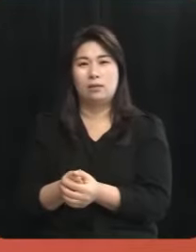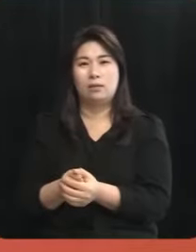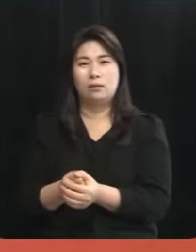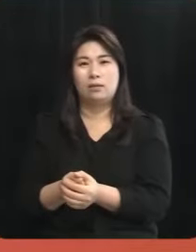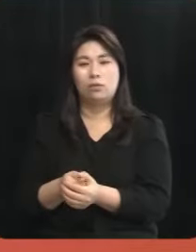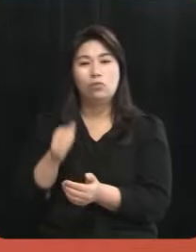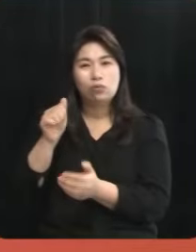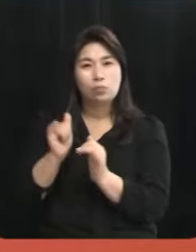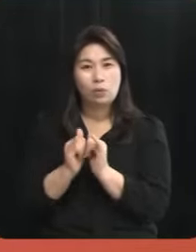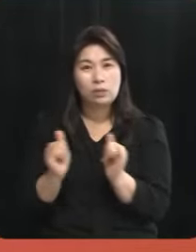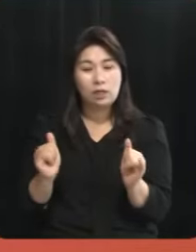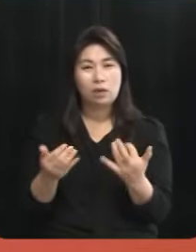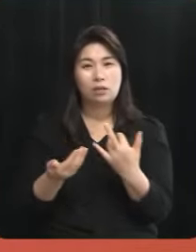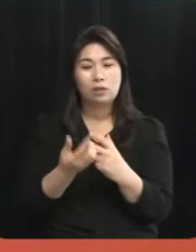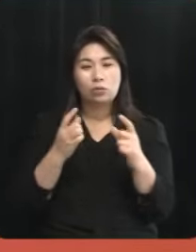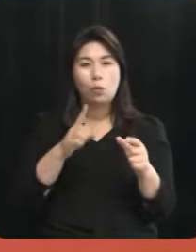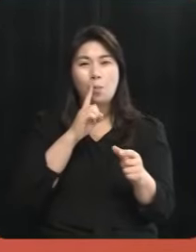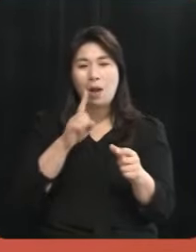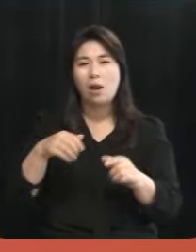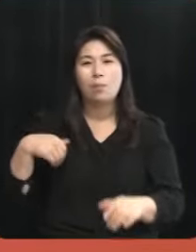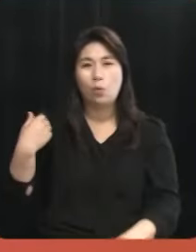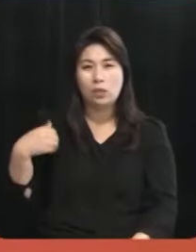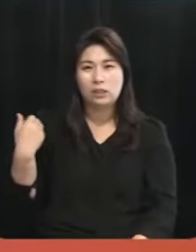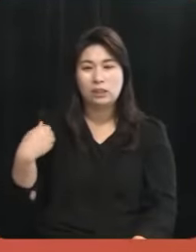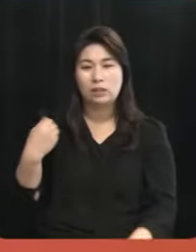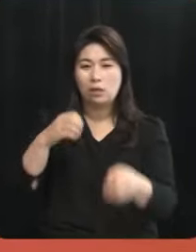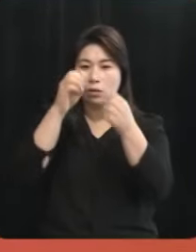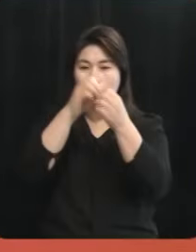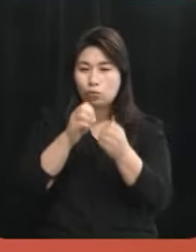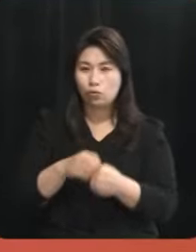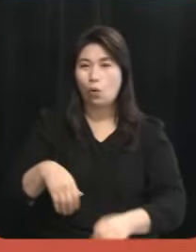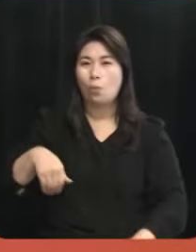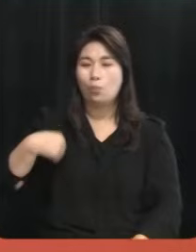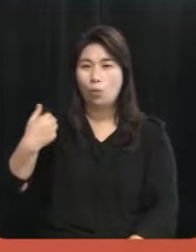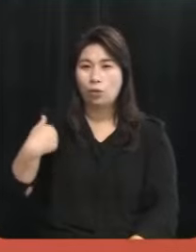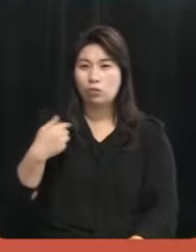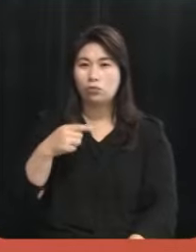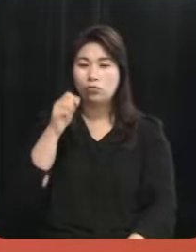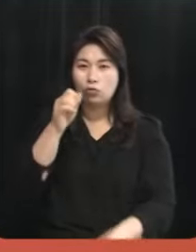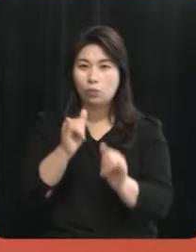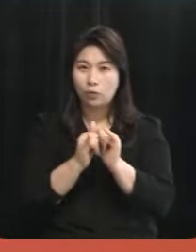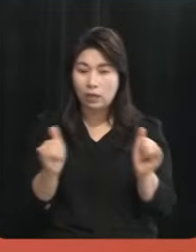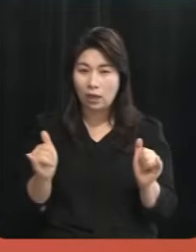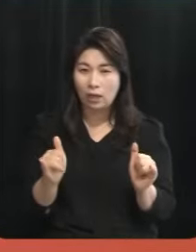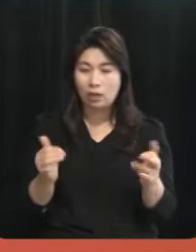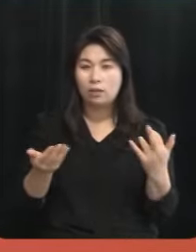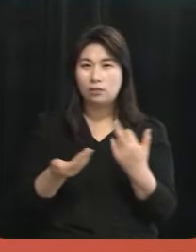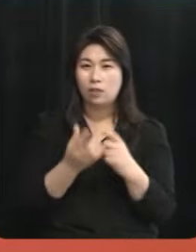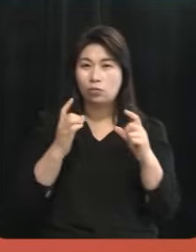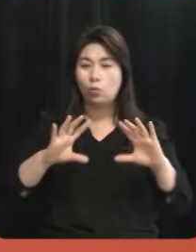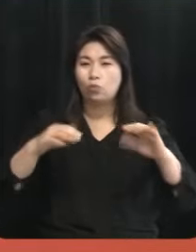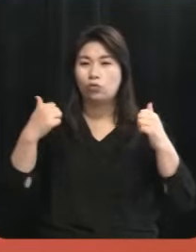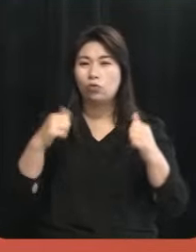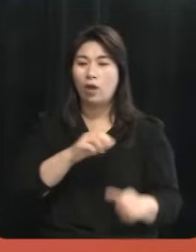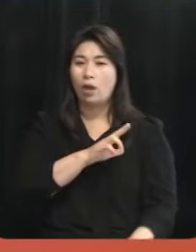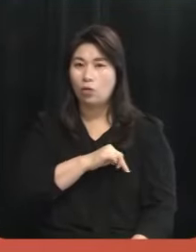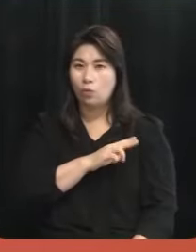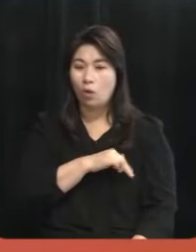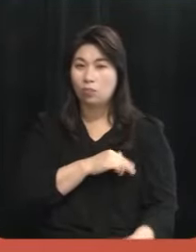후보 제주 말을 모르는 제주의 풍속을 모르는 후보 과연 우리 제주의 국회의원으로서